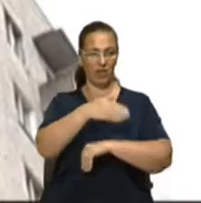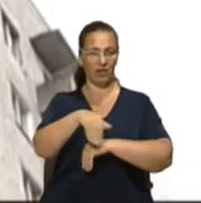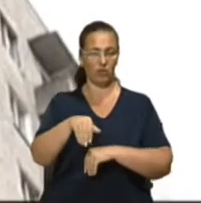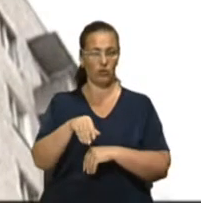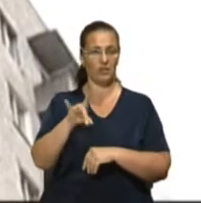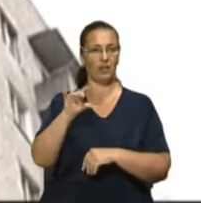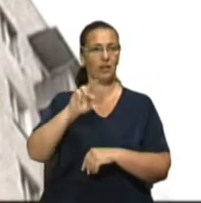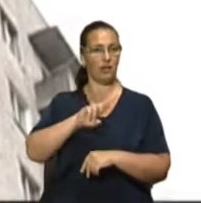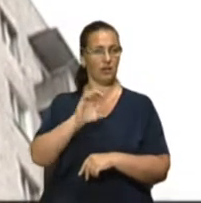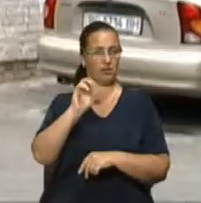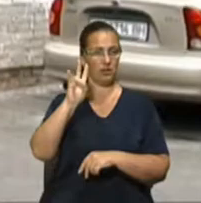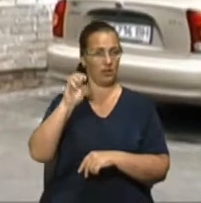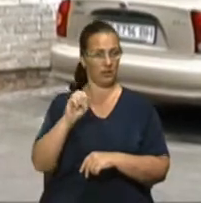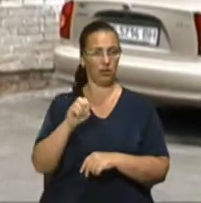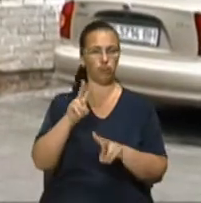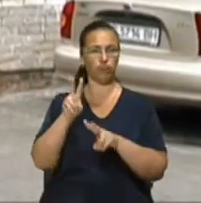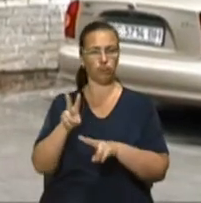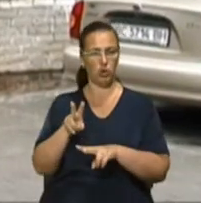чи є на стінах та фасаді тріщини.